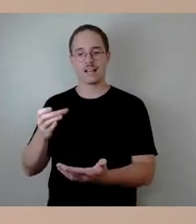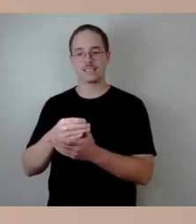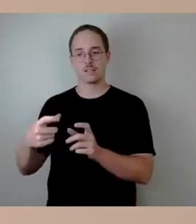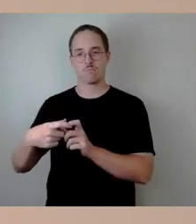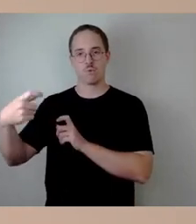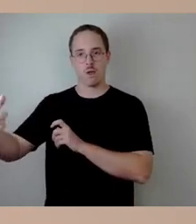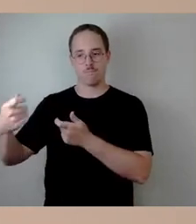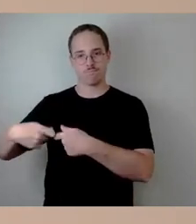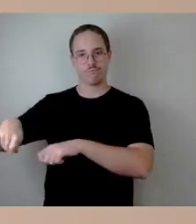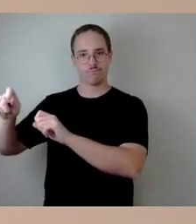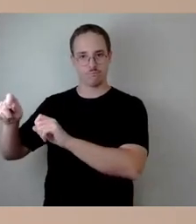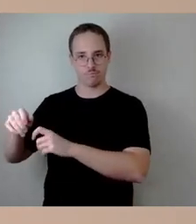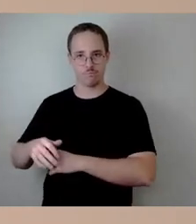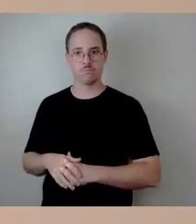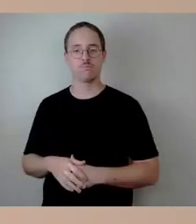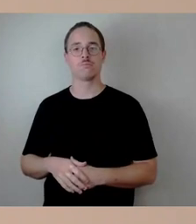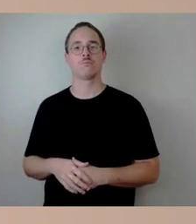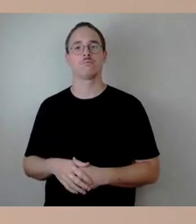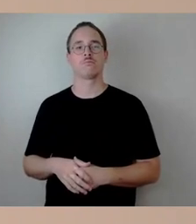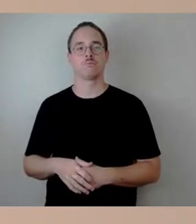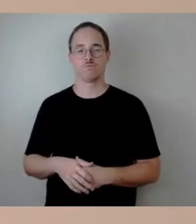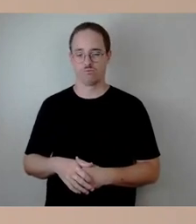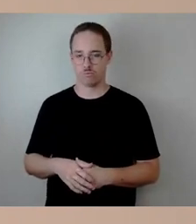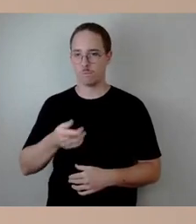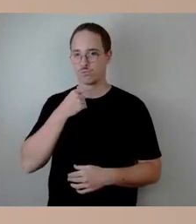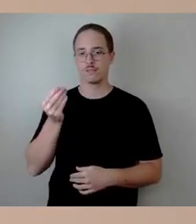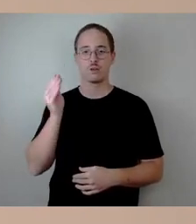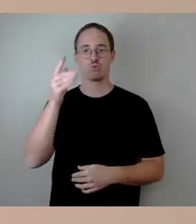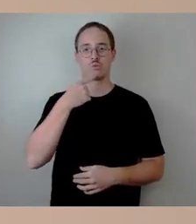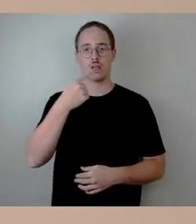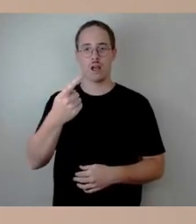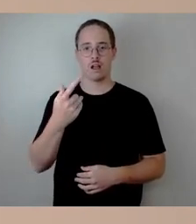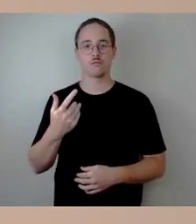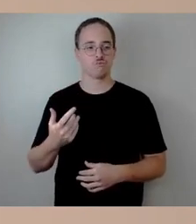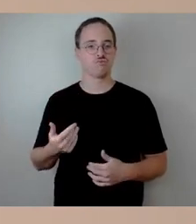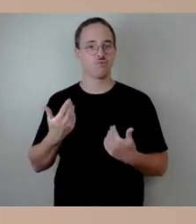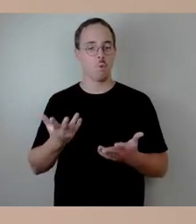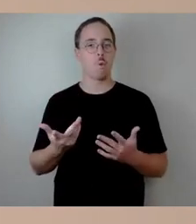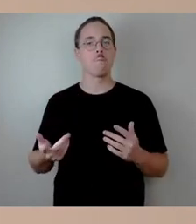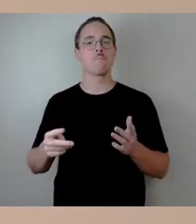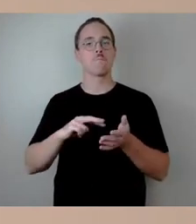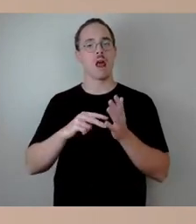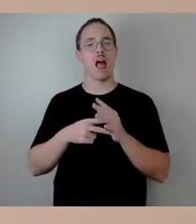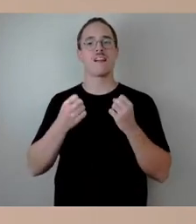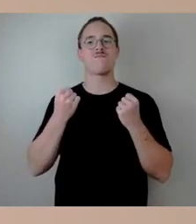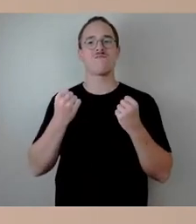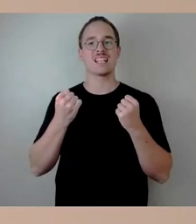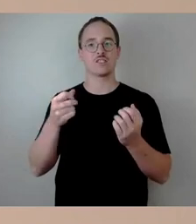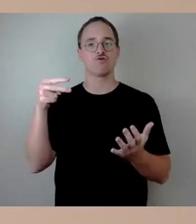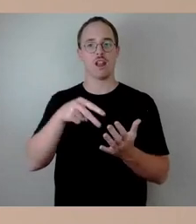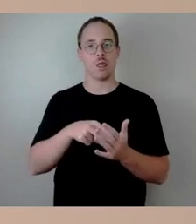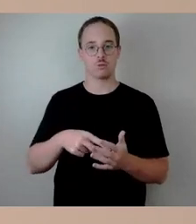dass die seinerzeit tatsächlich Teil des Planfeststellungsverfahrens war und dort also ein